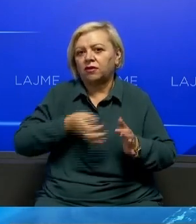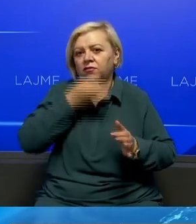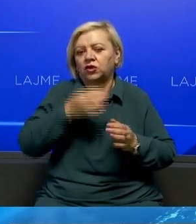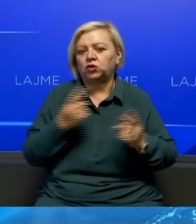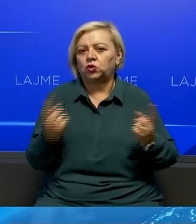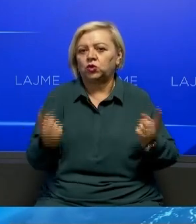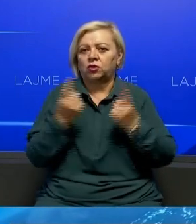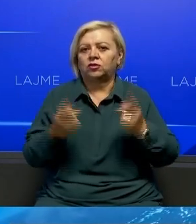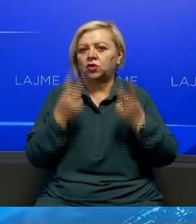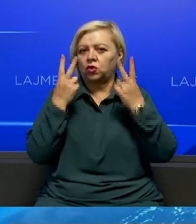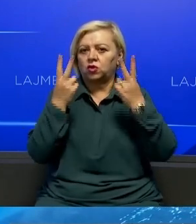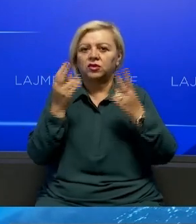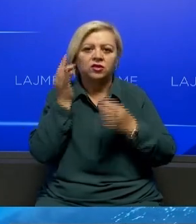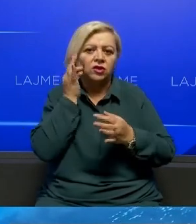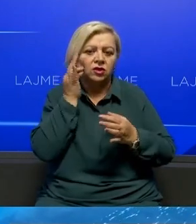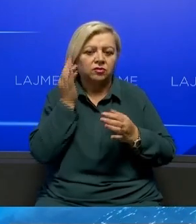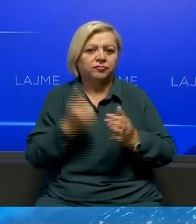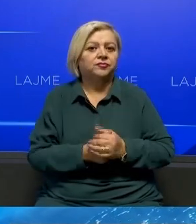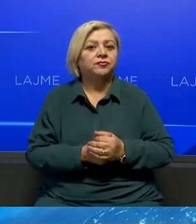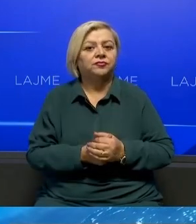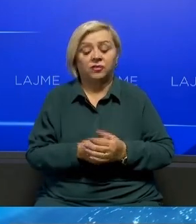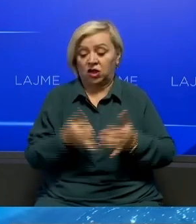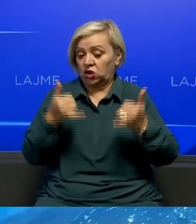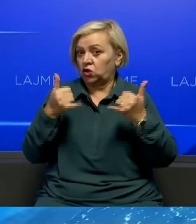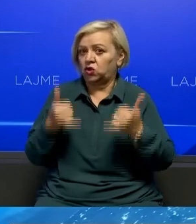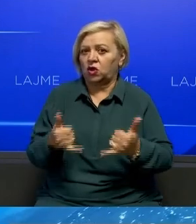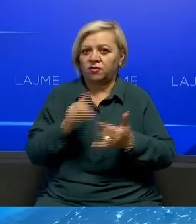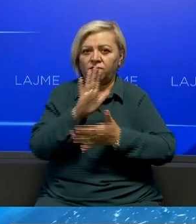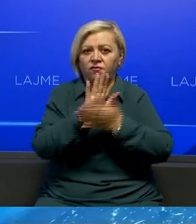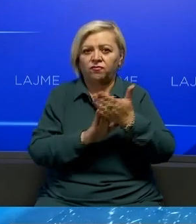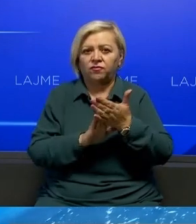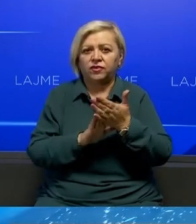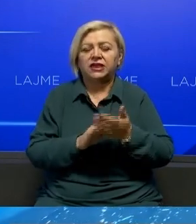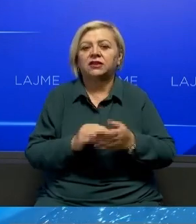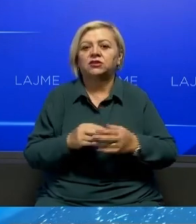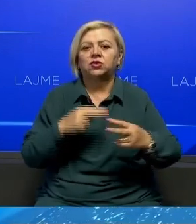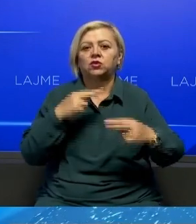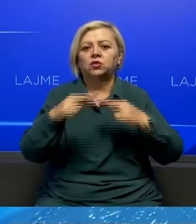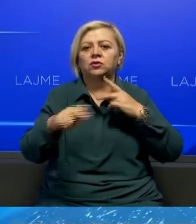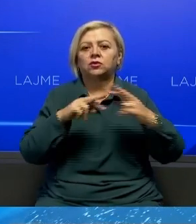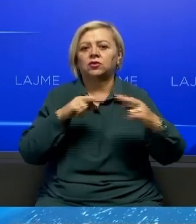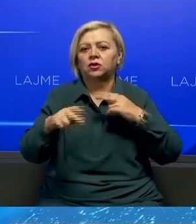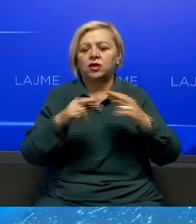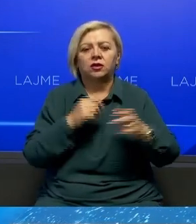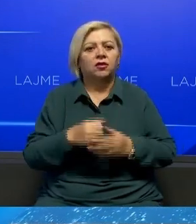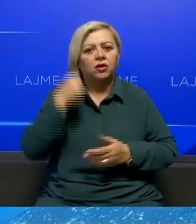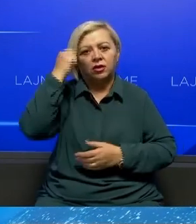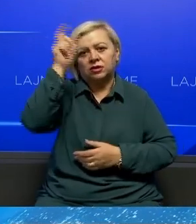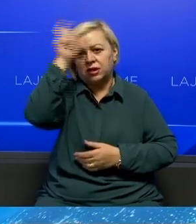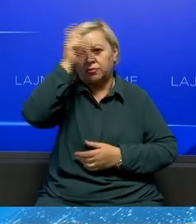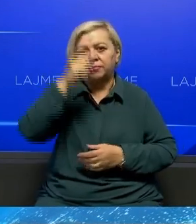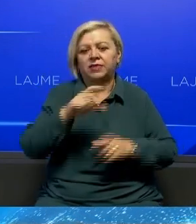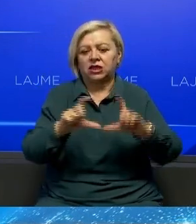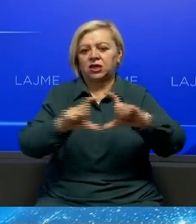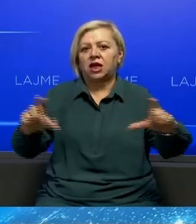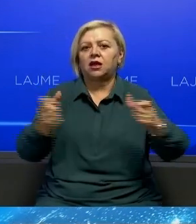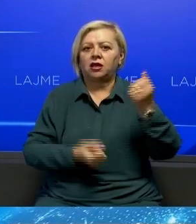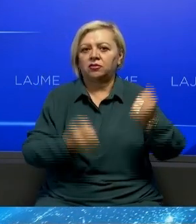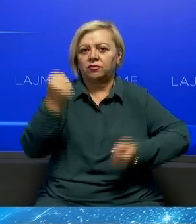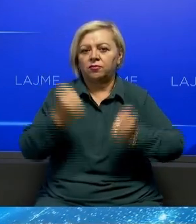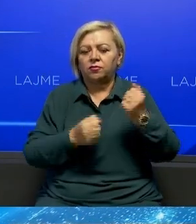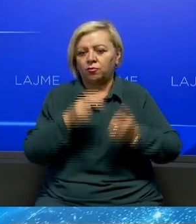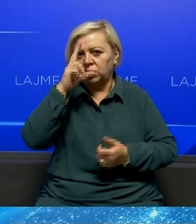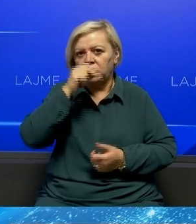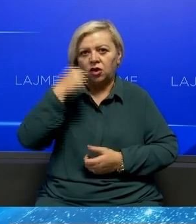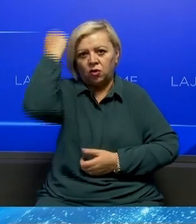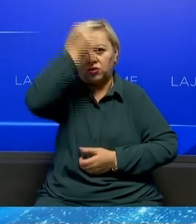zhvillimet kryesorit të ditës. Nga dita e sotme ka filluar reciprociteti me Serbin për targat e automjetave. Policia